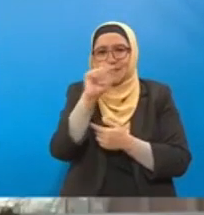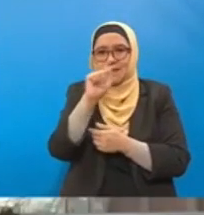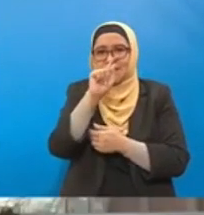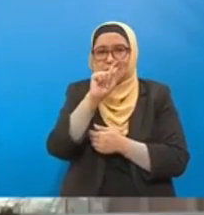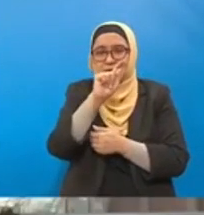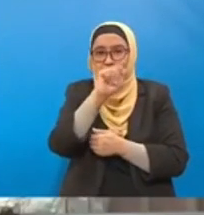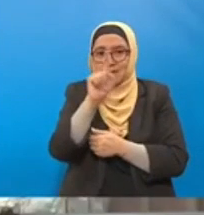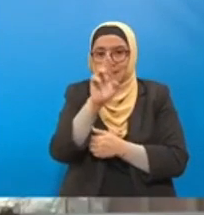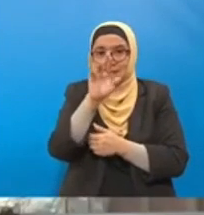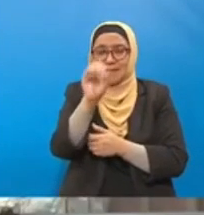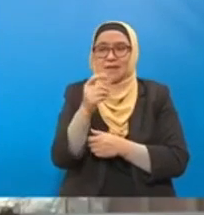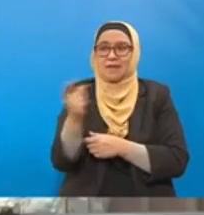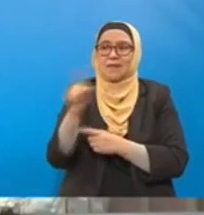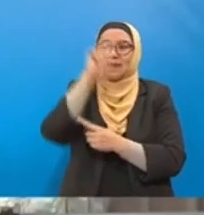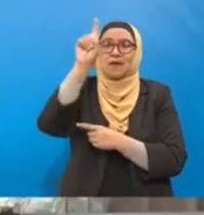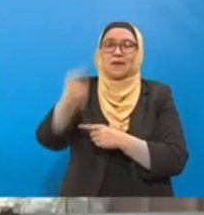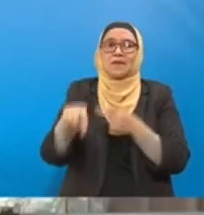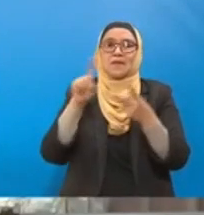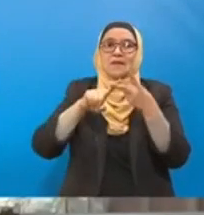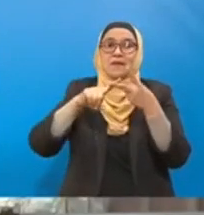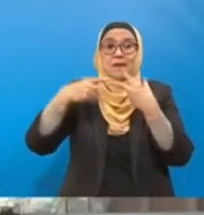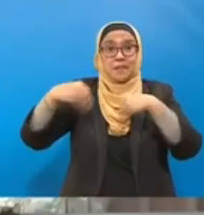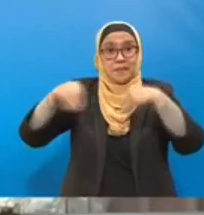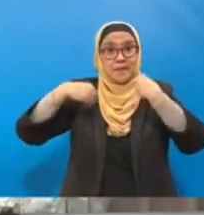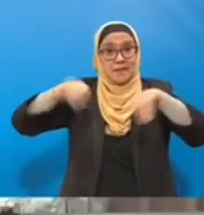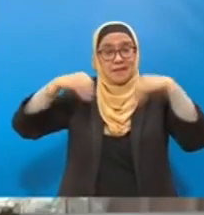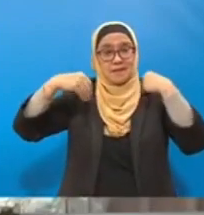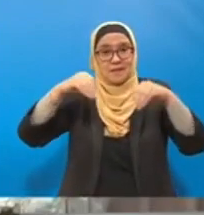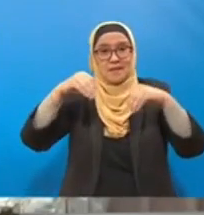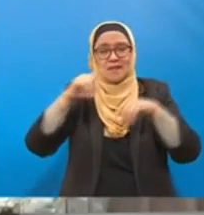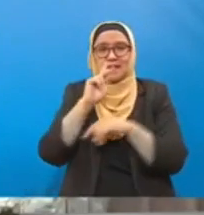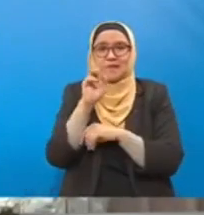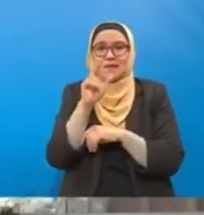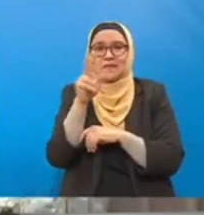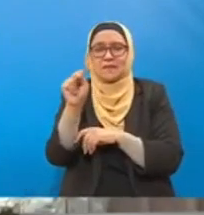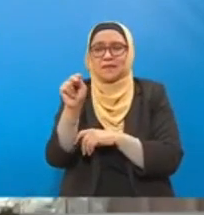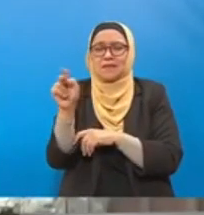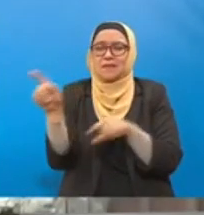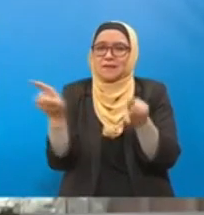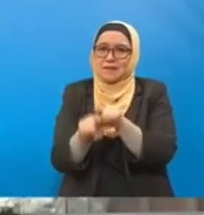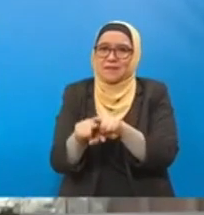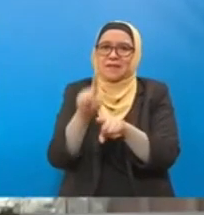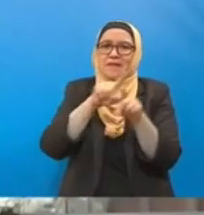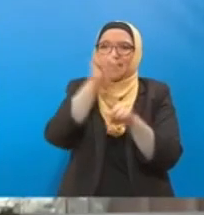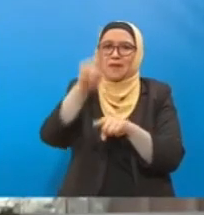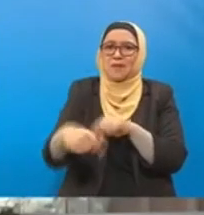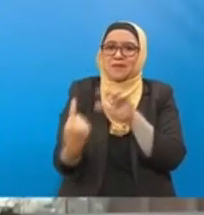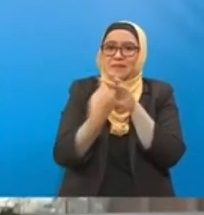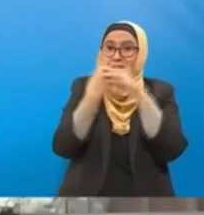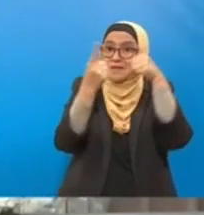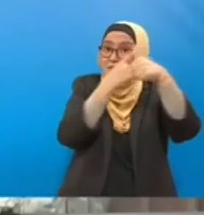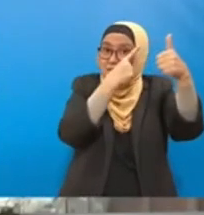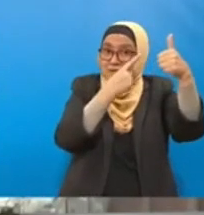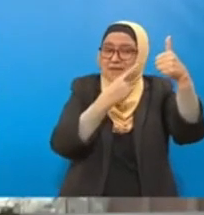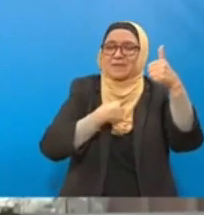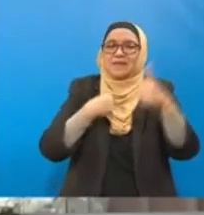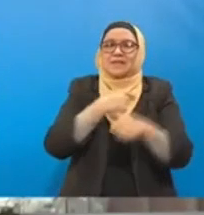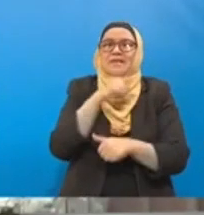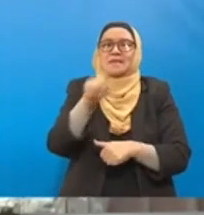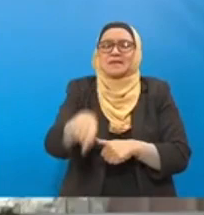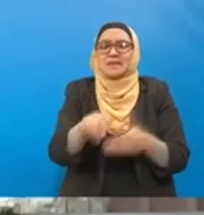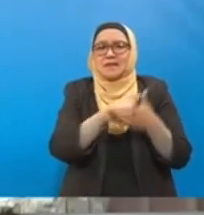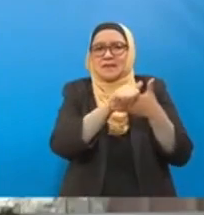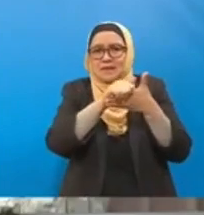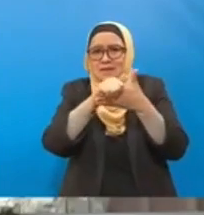Dalam soal pasaran karbon, kita sebagaimana yang saya termaklum jawab pada soalan awal tadi, bahawa kita memerlukan suatu panduan pasaran